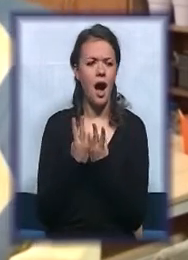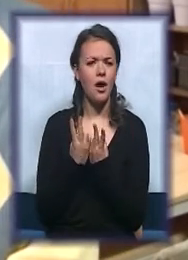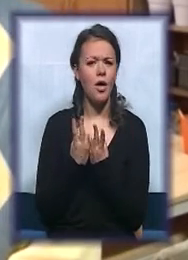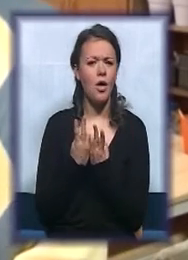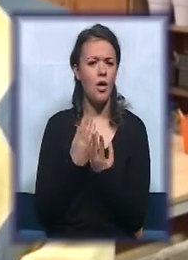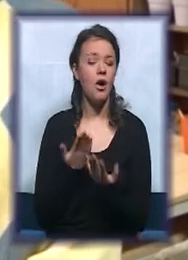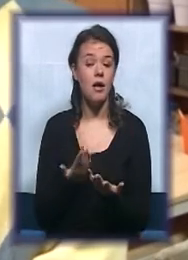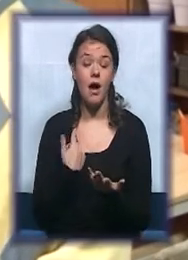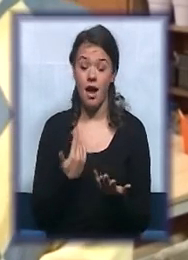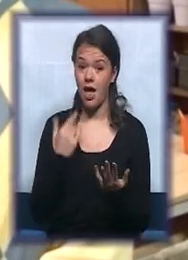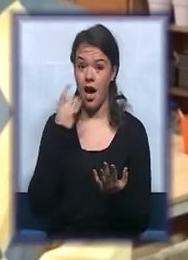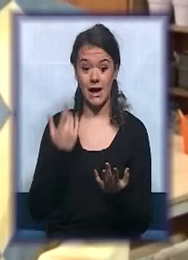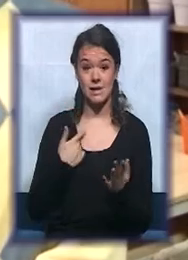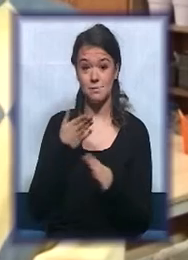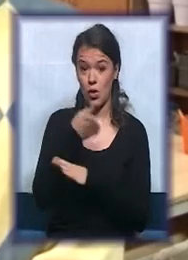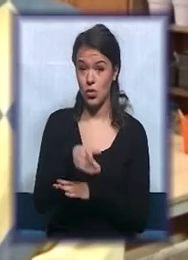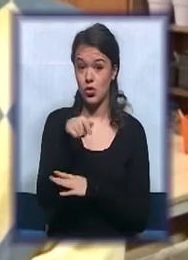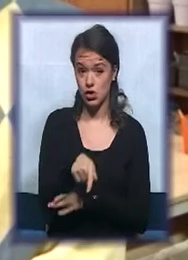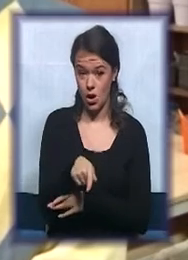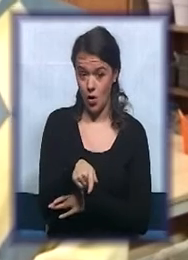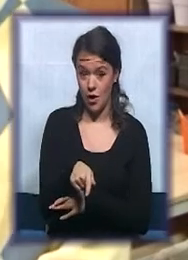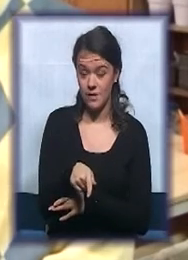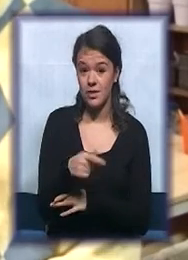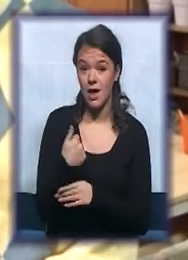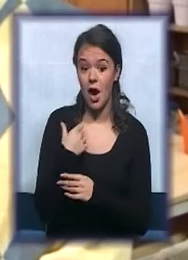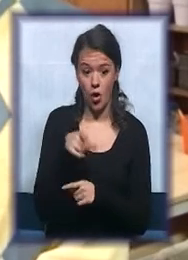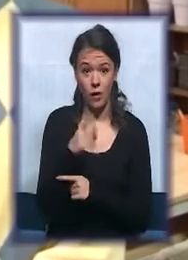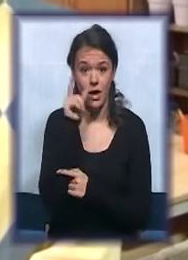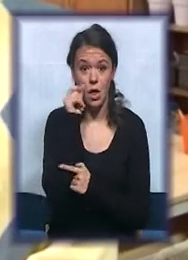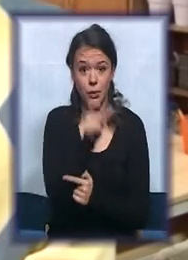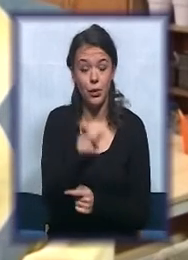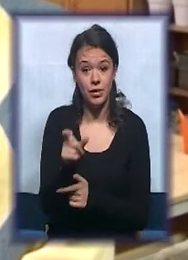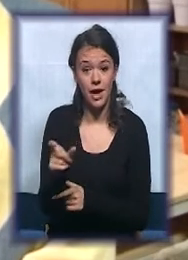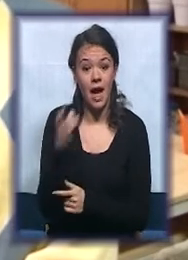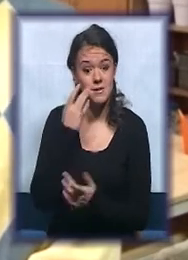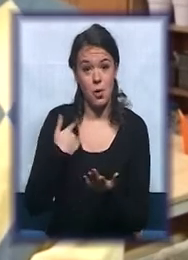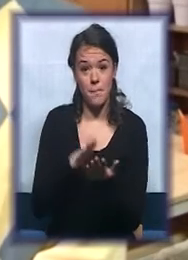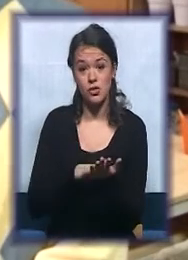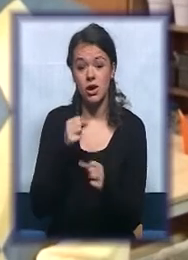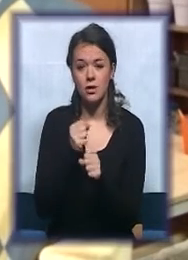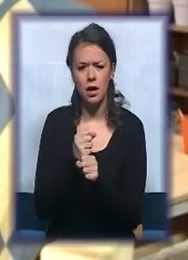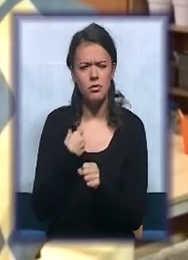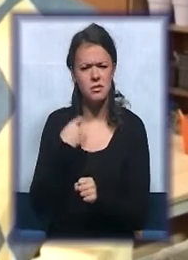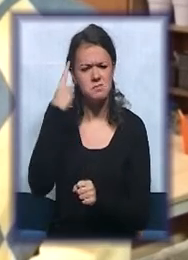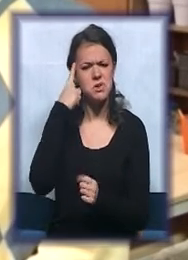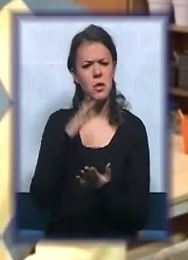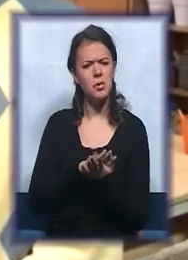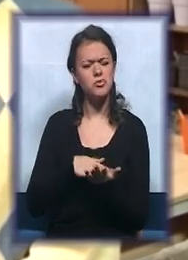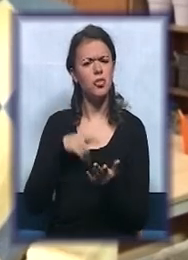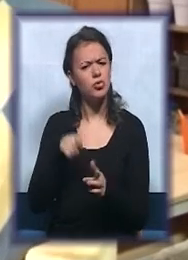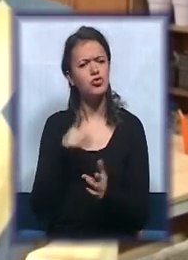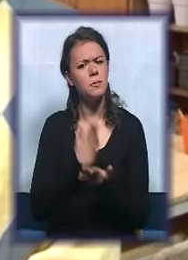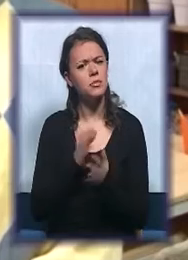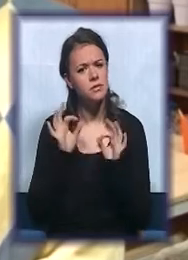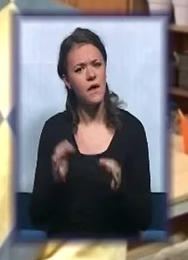jeste. Međutim, kad smo došli u ovoj školi i kod ovih ljudi, kad smo počeli da radimo, ja sam u početku bišljivač, da bude to stvarno